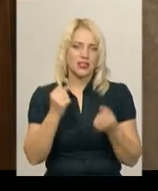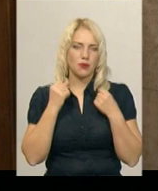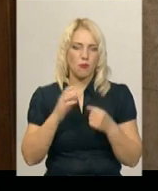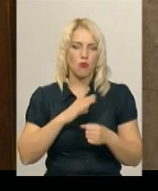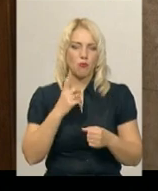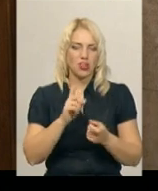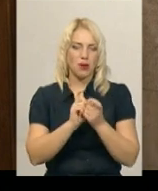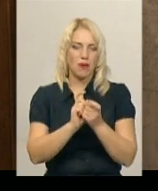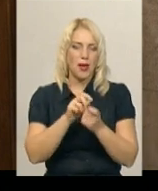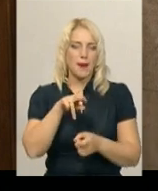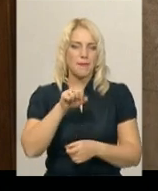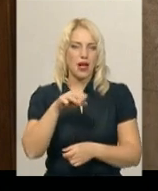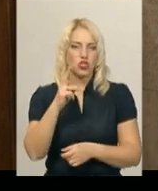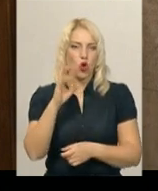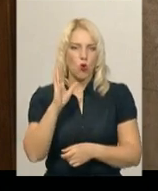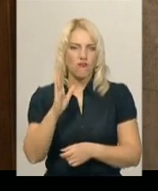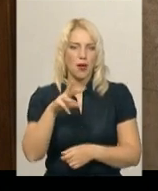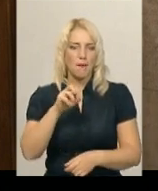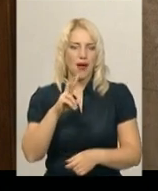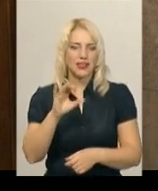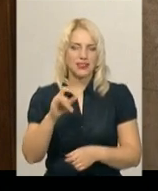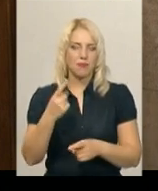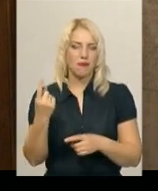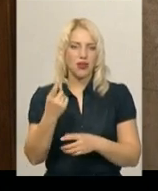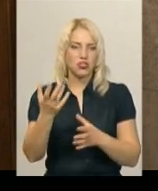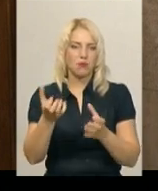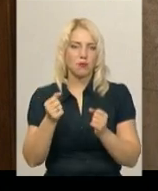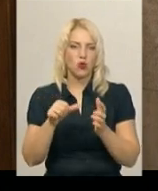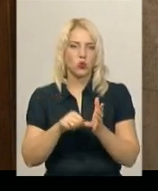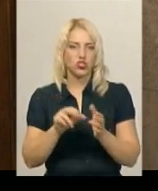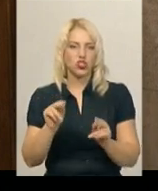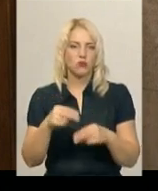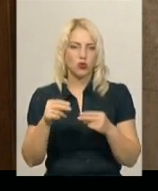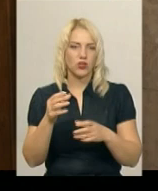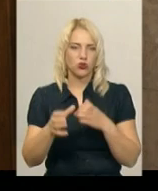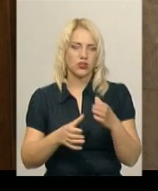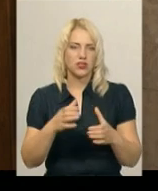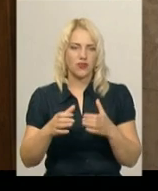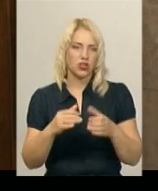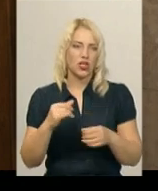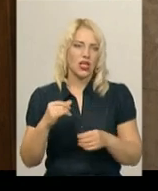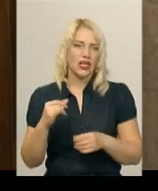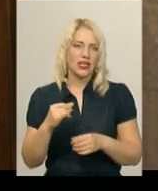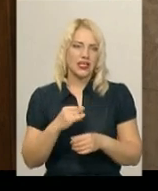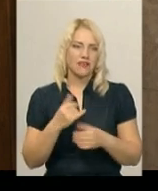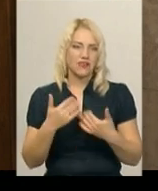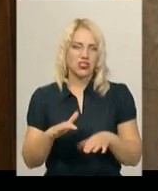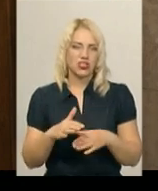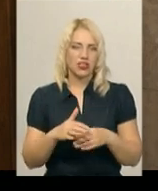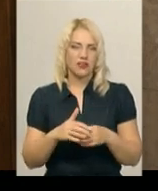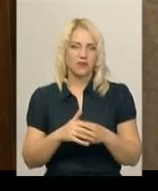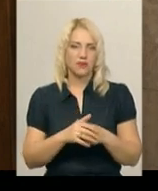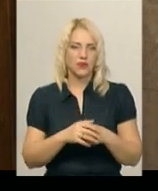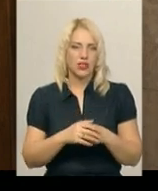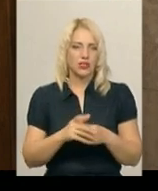у Пашкова Максима, це він перший раз приймав участь у чемпіонаті світу. І жереб його звів